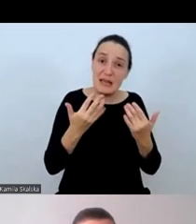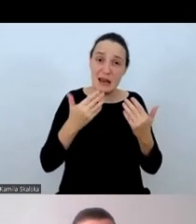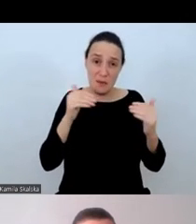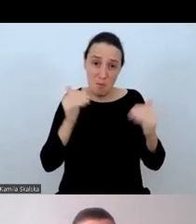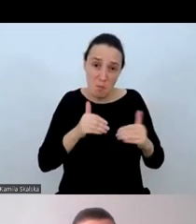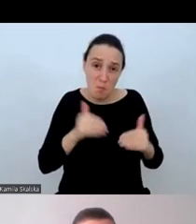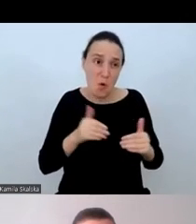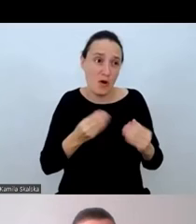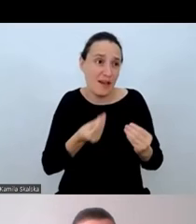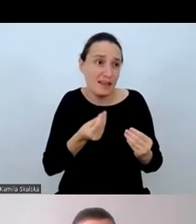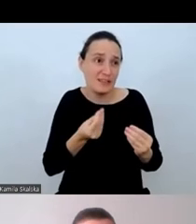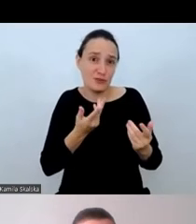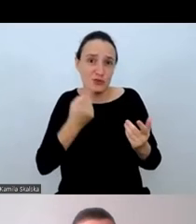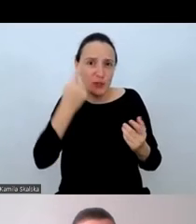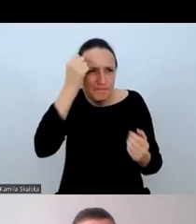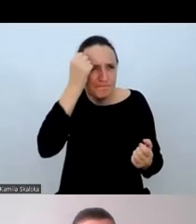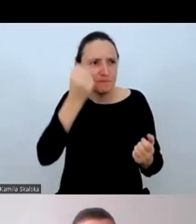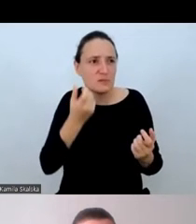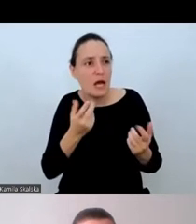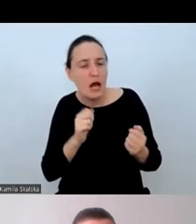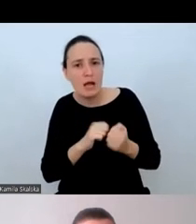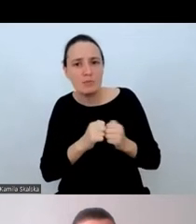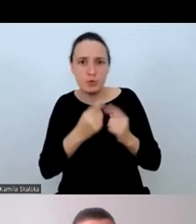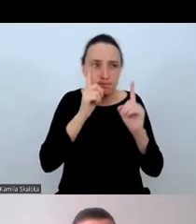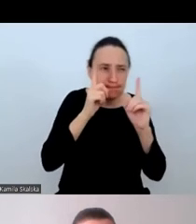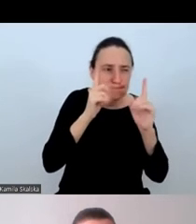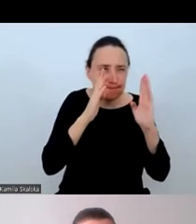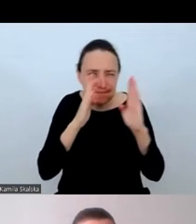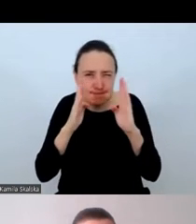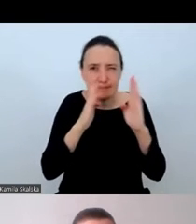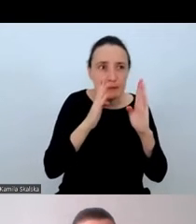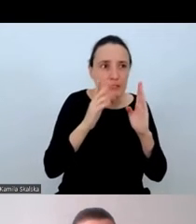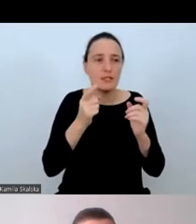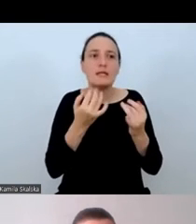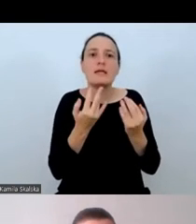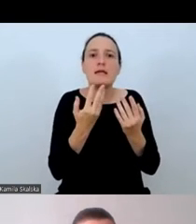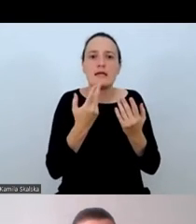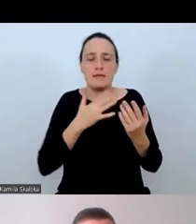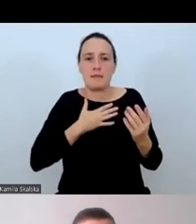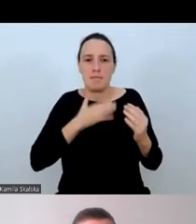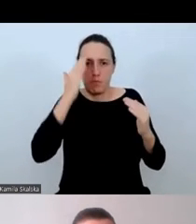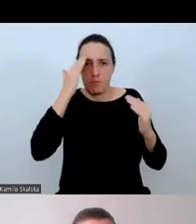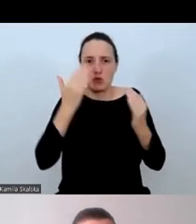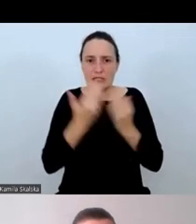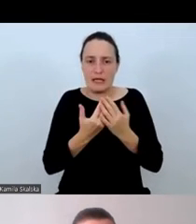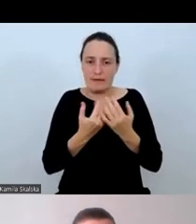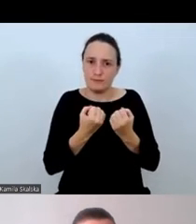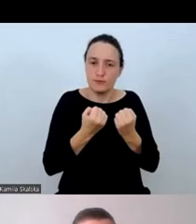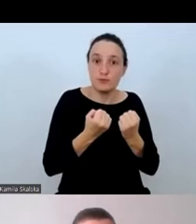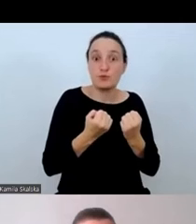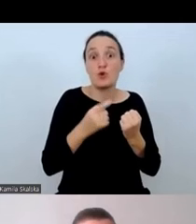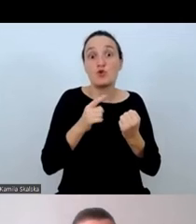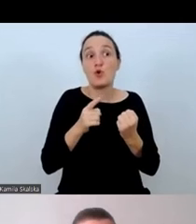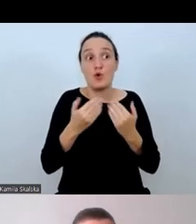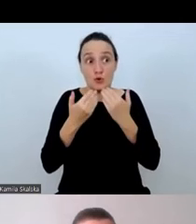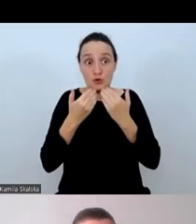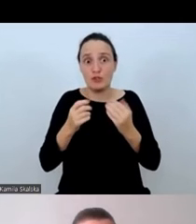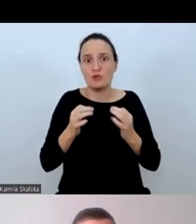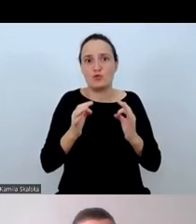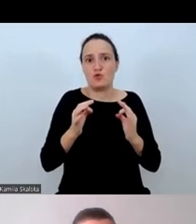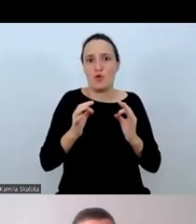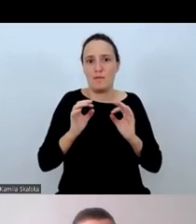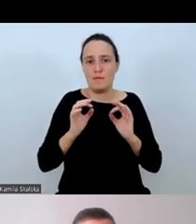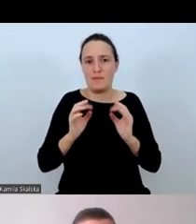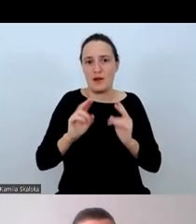co pozwala na wyprodukowanie dobrej jakościowo wypowiedzi, dobrego